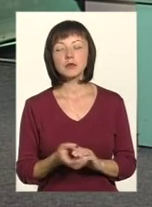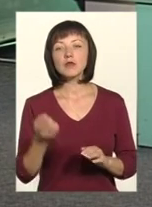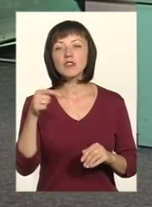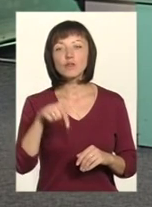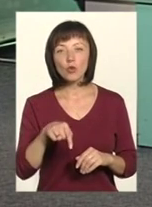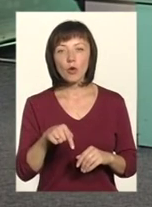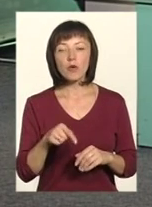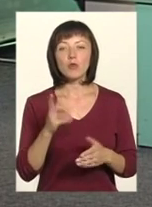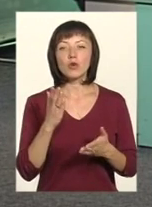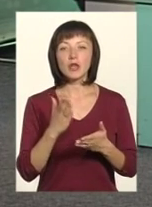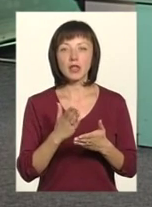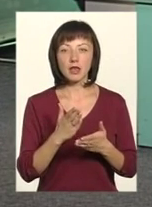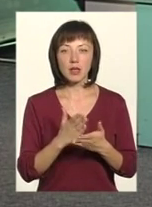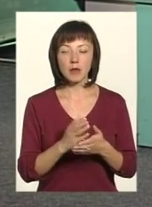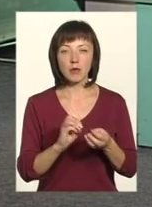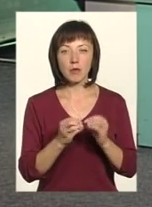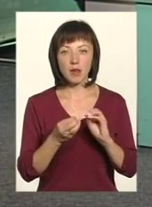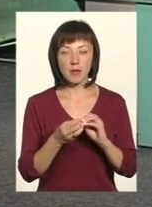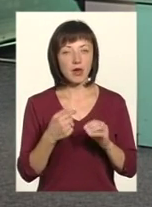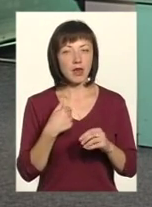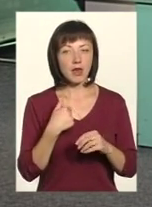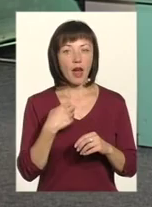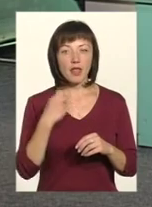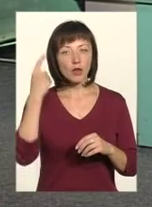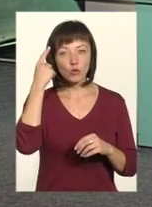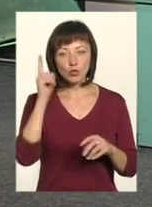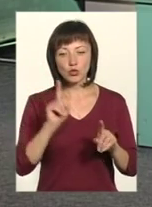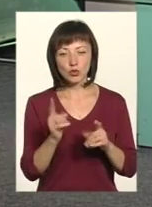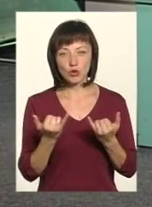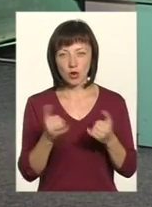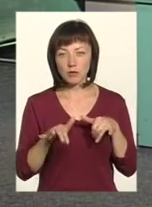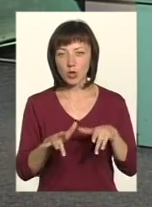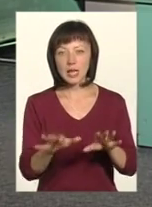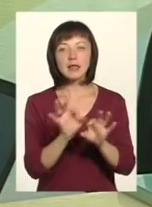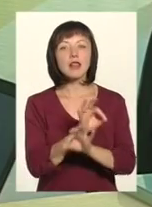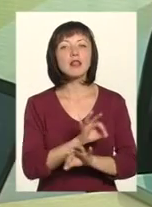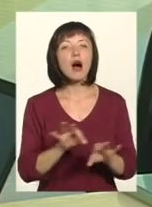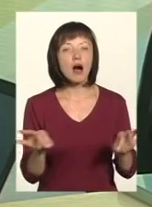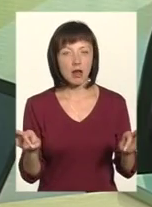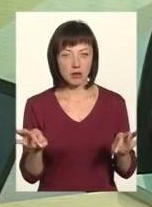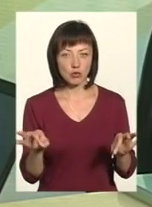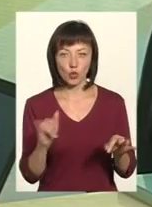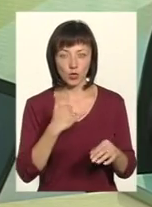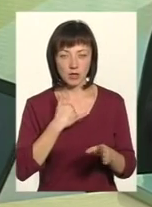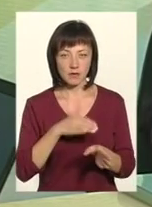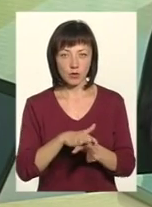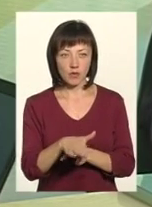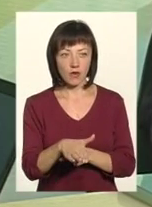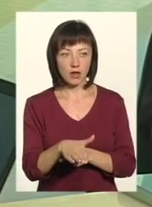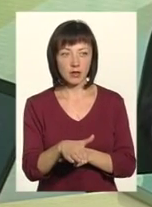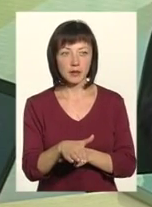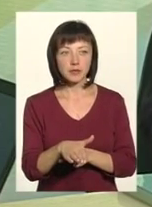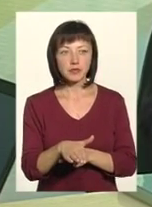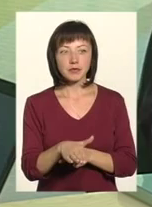далекий від думки ідеалізувати той процес, який на сьогоднішній день відбувається, зокрема, в